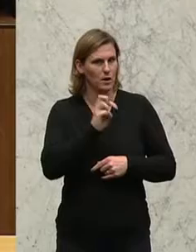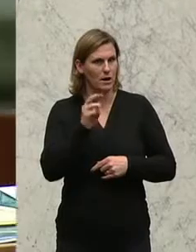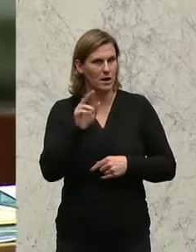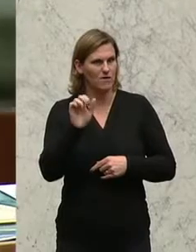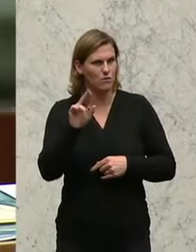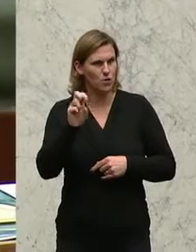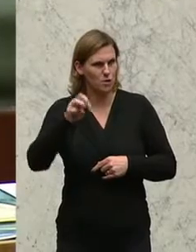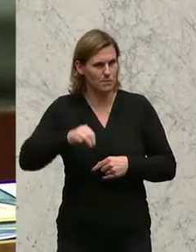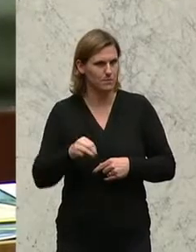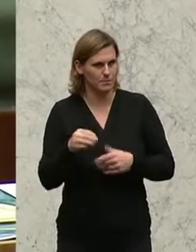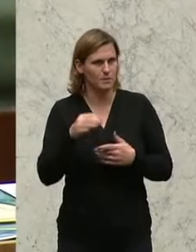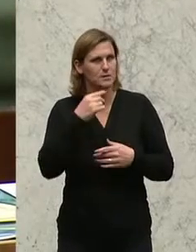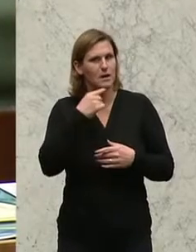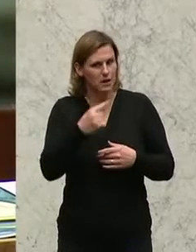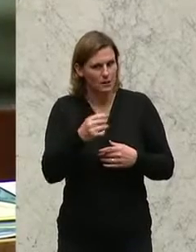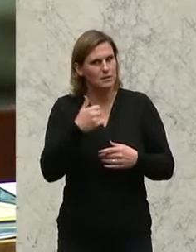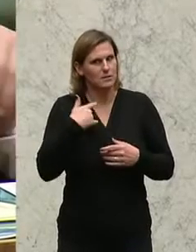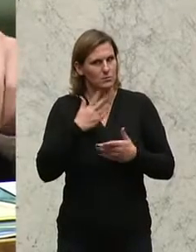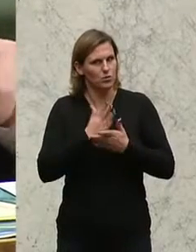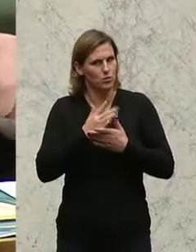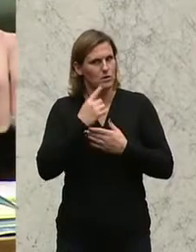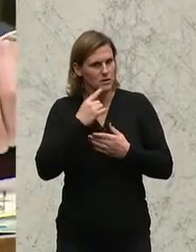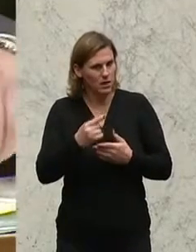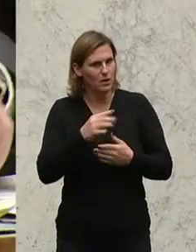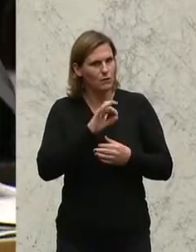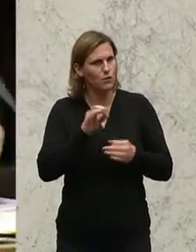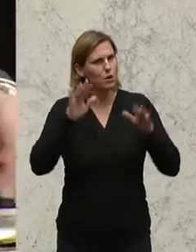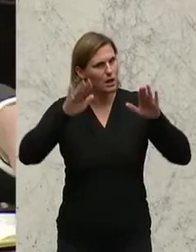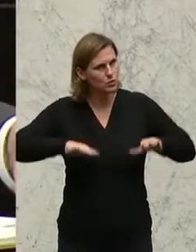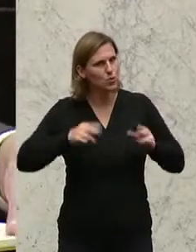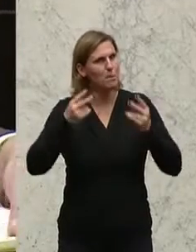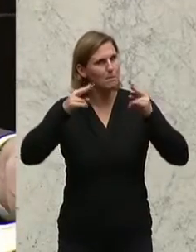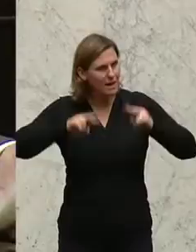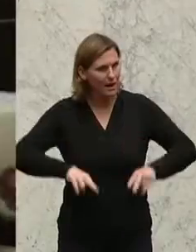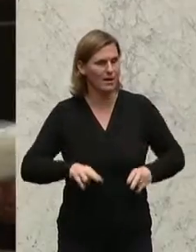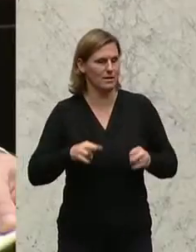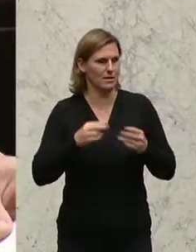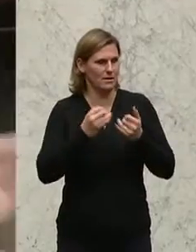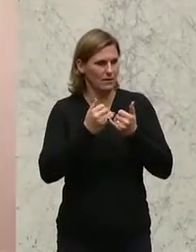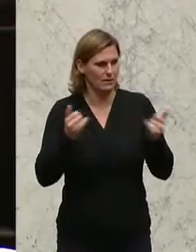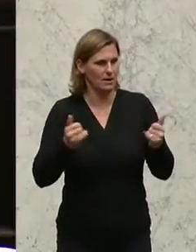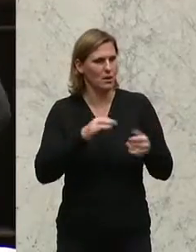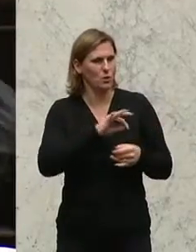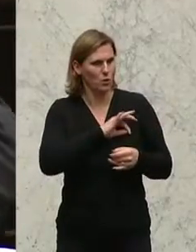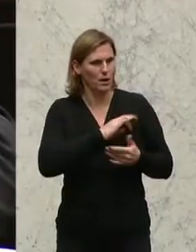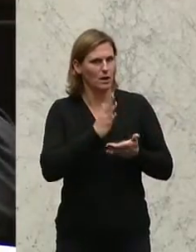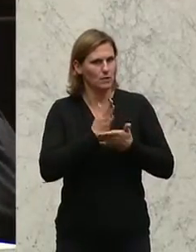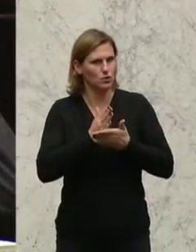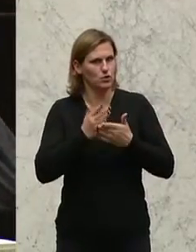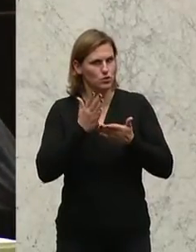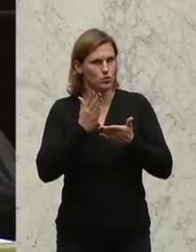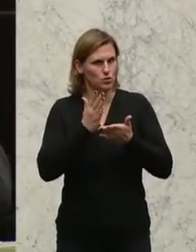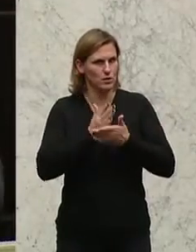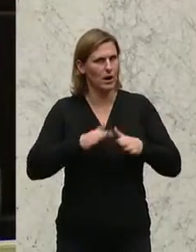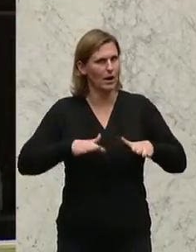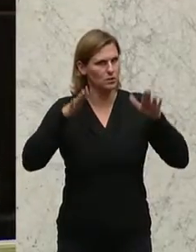weiß nicht, was daran so schwer ist. Also, Freiwilliges Soziales Jahr für Asylberechtigte, nochmal für den Kollegen Wurm, das sind die, die einen Asylstatus schon haben, das wissen